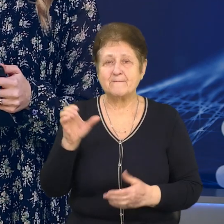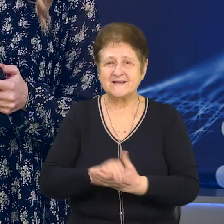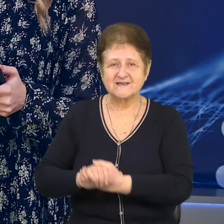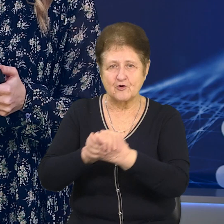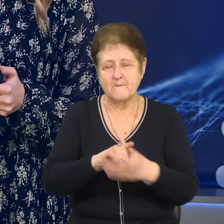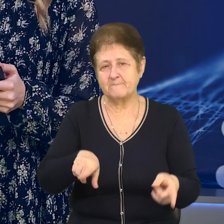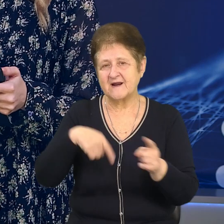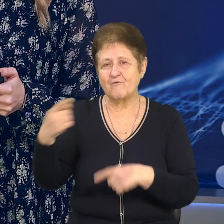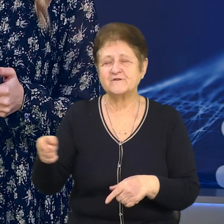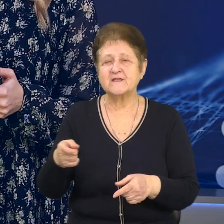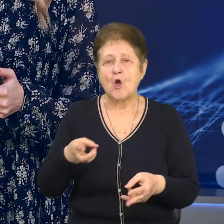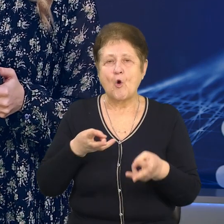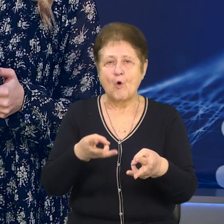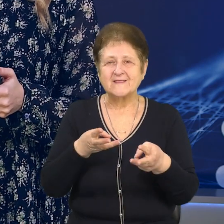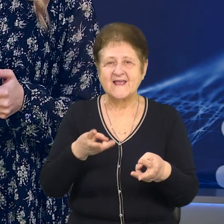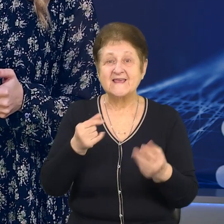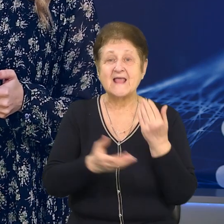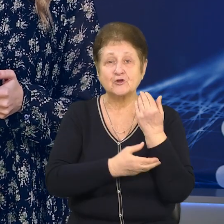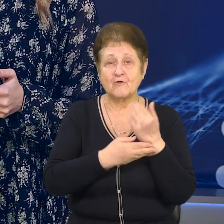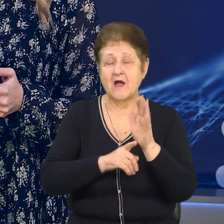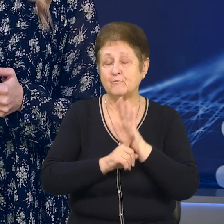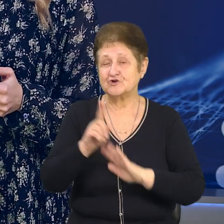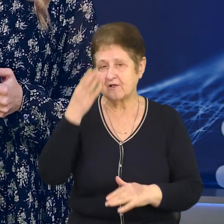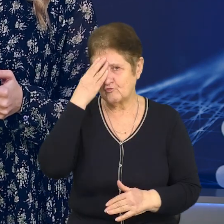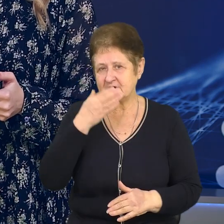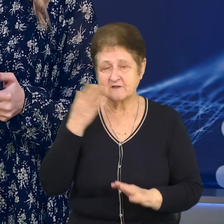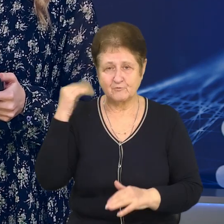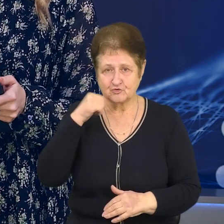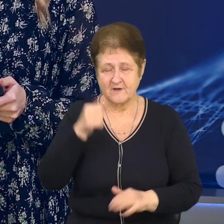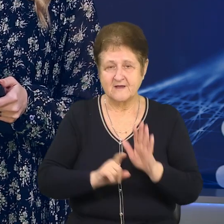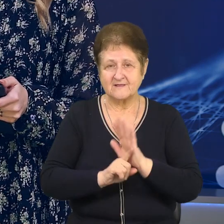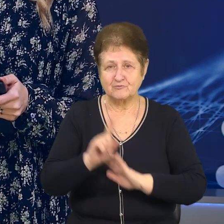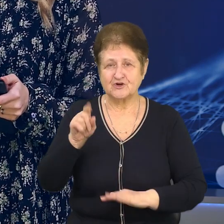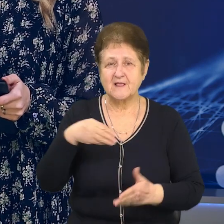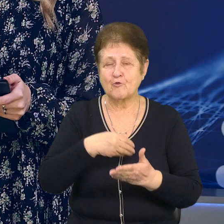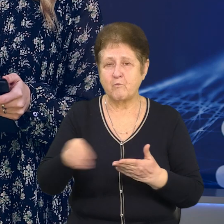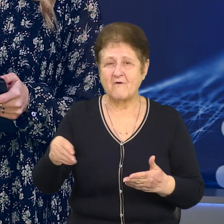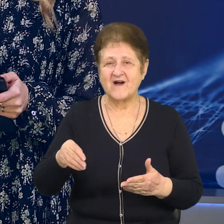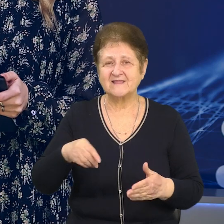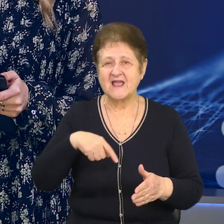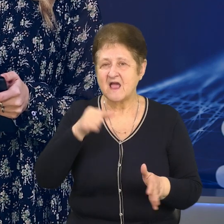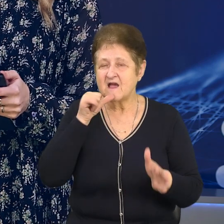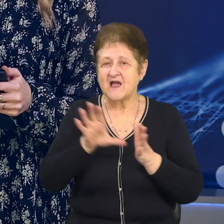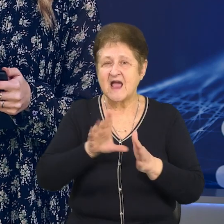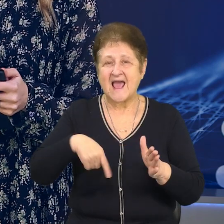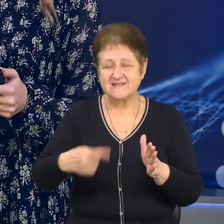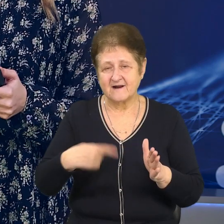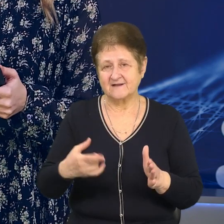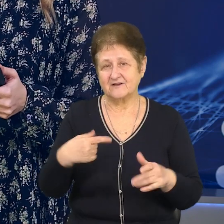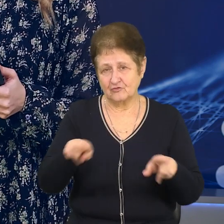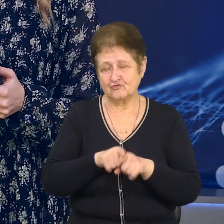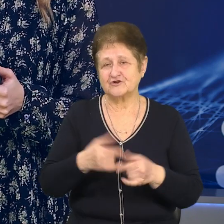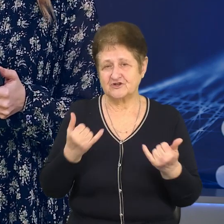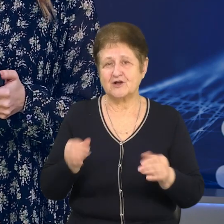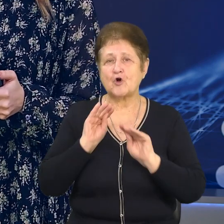переводити на дрова, а на початку літа минулого року почали купувати генератори. Генератором обладнали і котельню, яка опалює